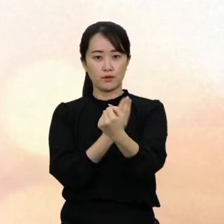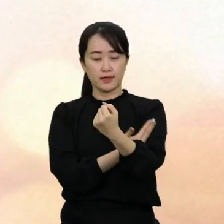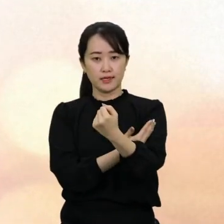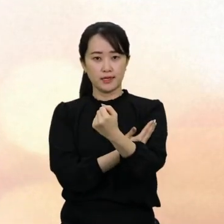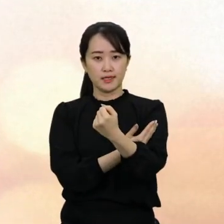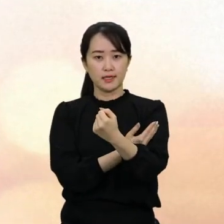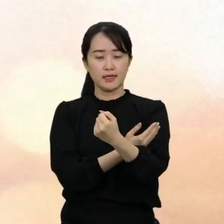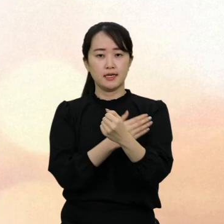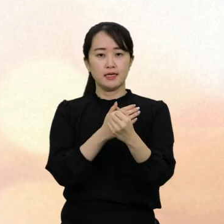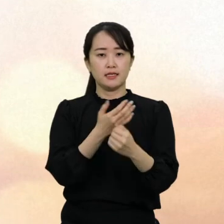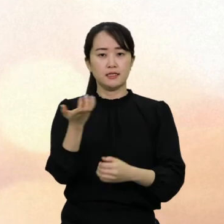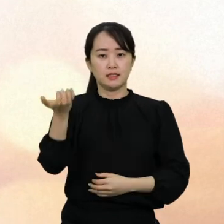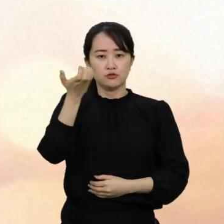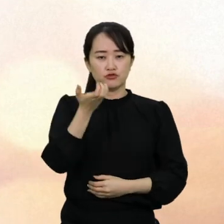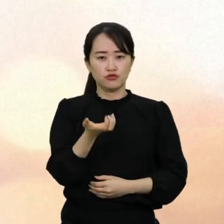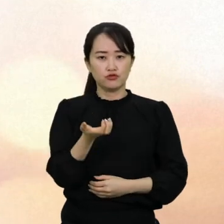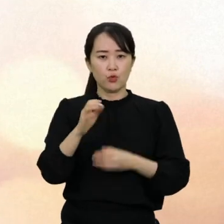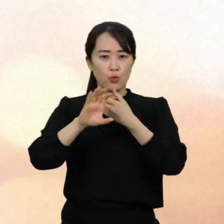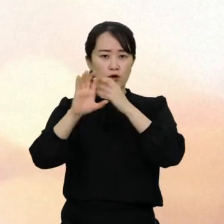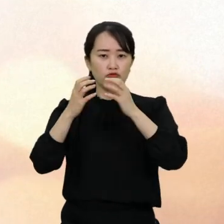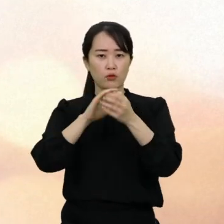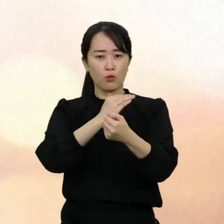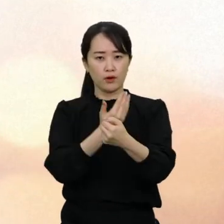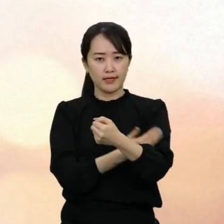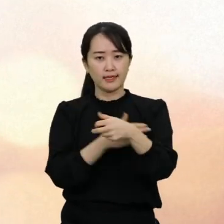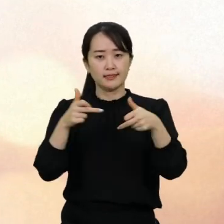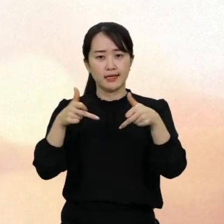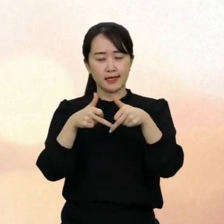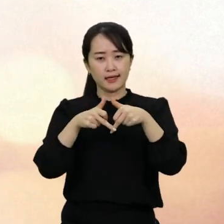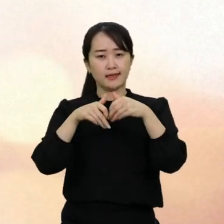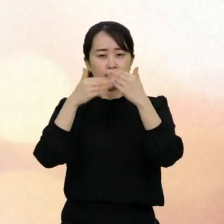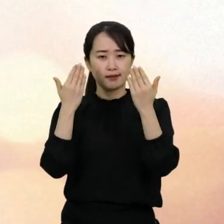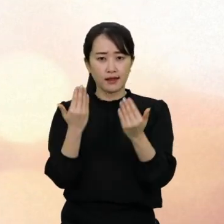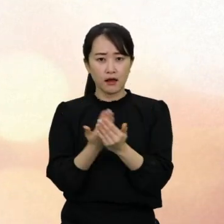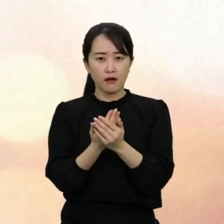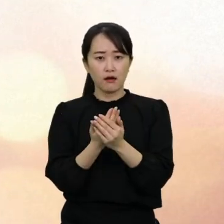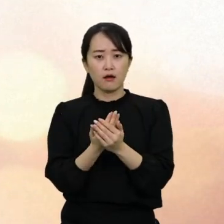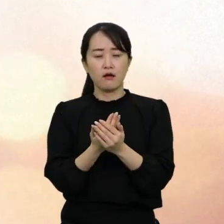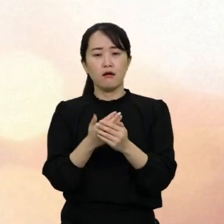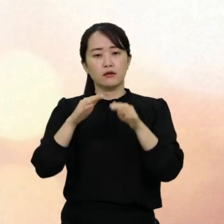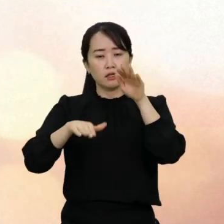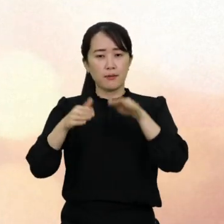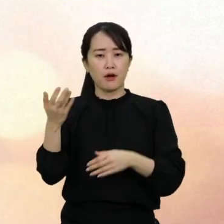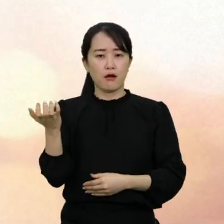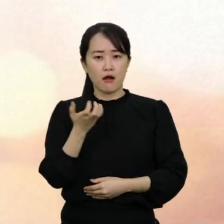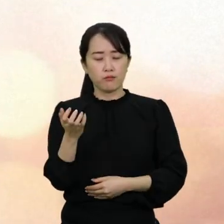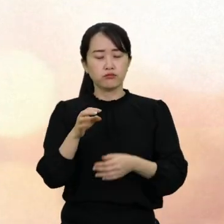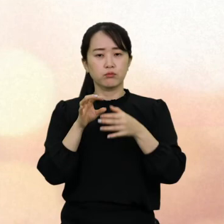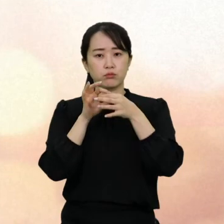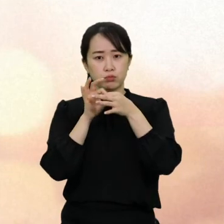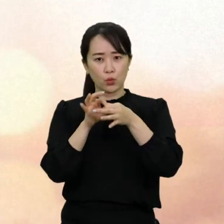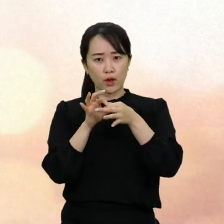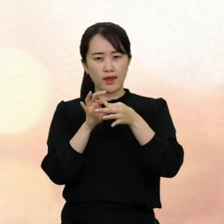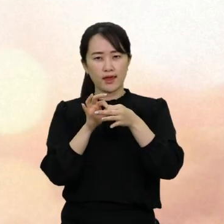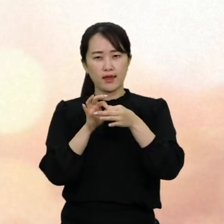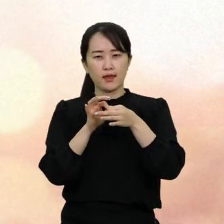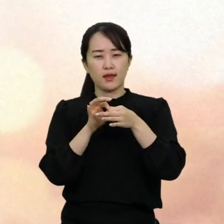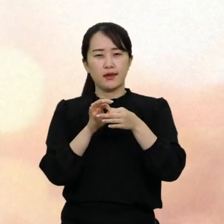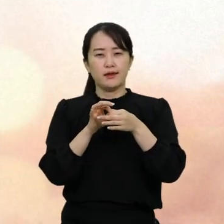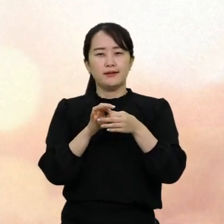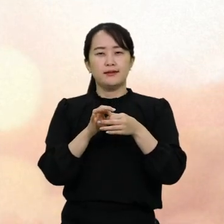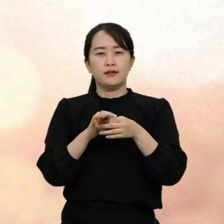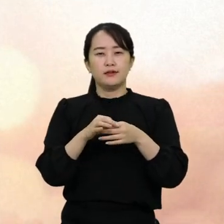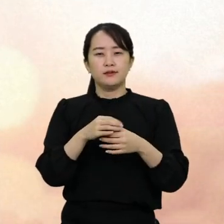이주노동자의 권리, 장애인의 권리도 사실은 많은 사람들이 차별과 아픔을 경험한 후 그러한 권리의